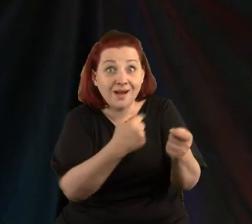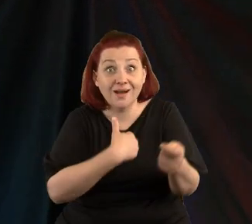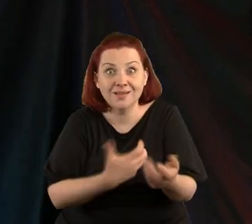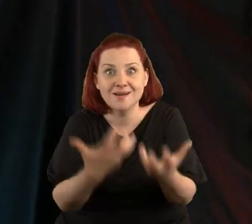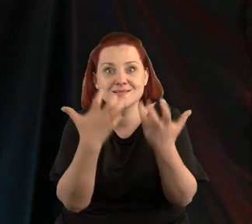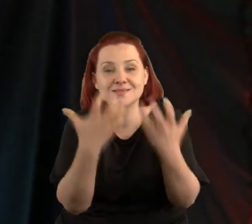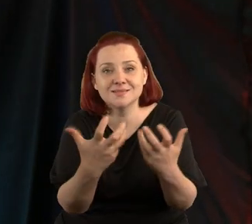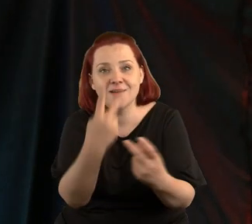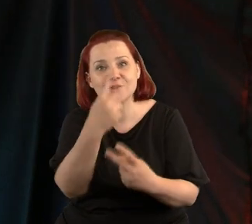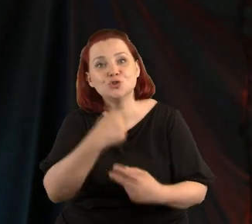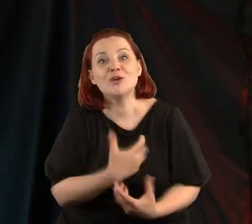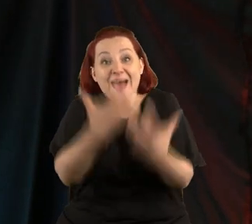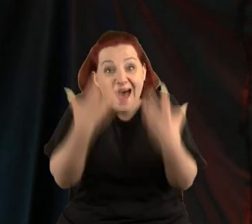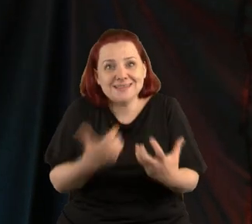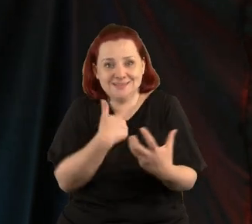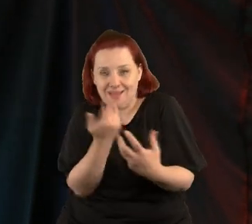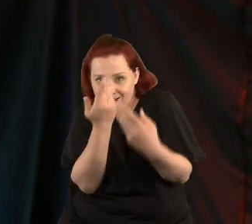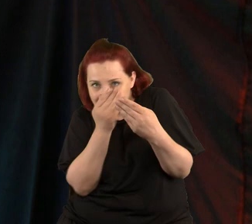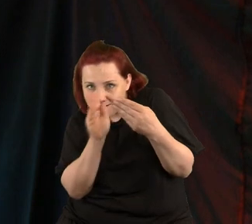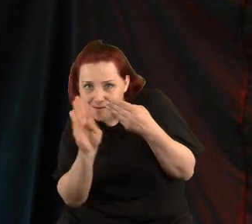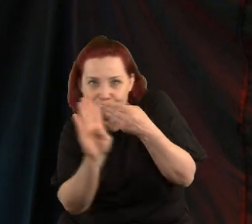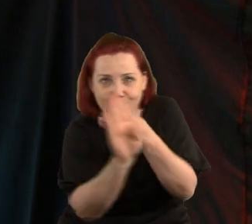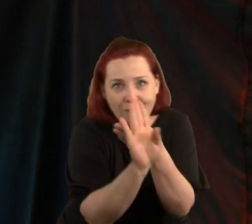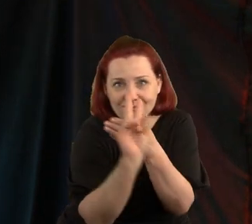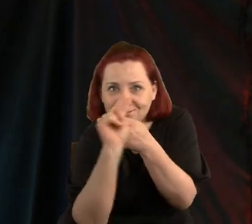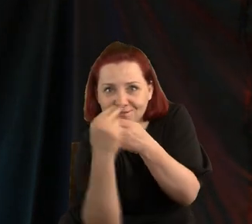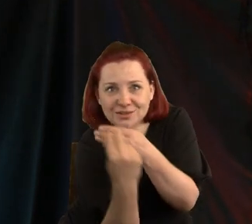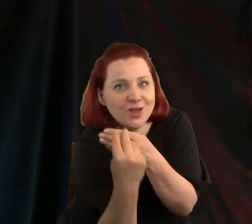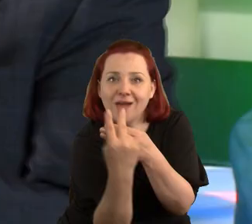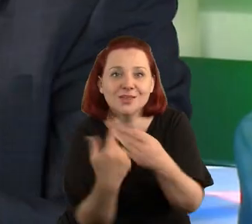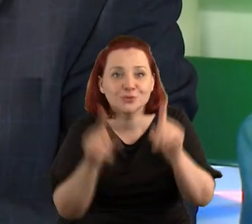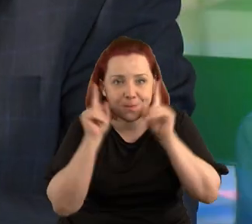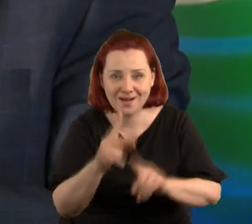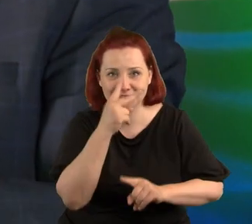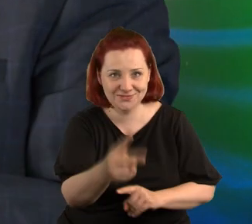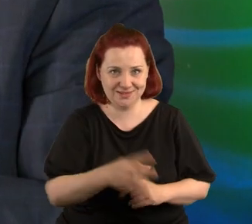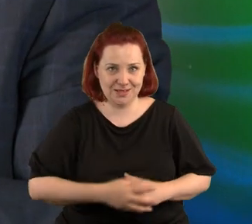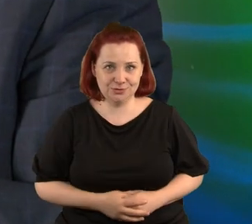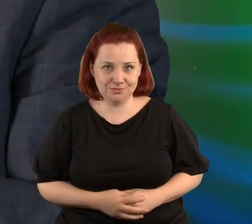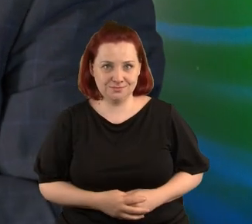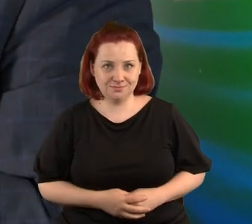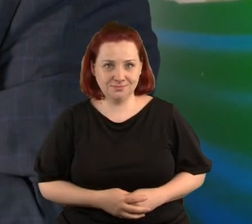żebyście widzieli to, co ja chcę, żebyście zobaczyli, a nie to, co jest przed waszymi oczami.